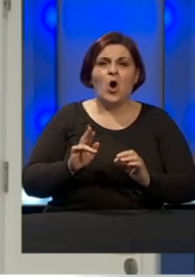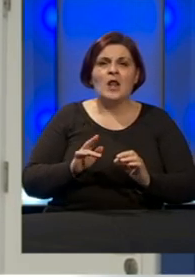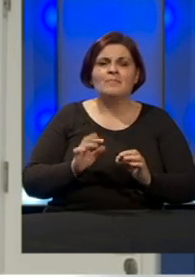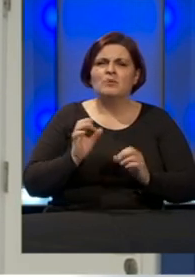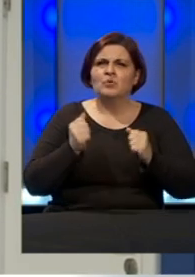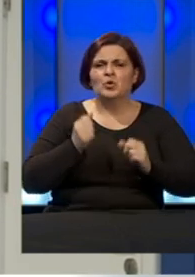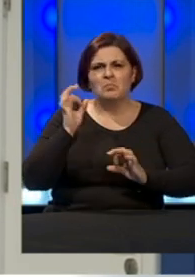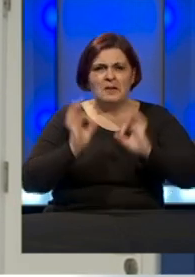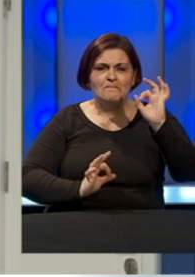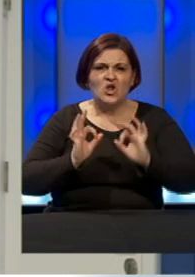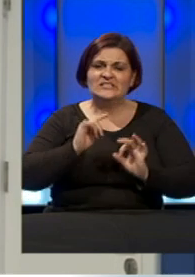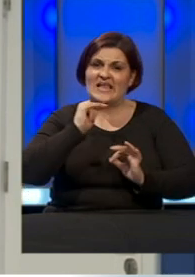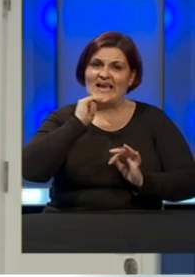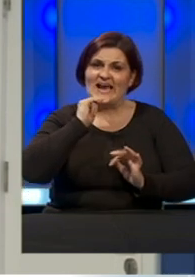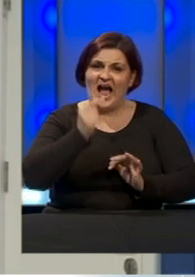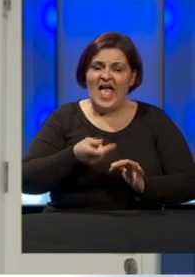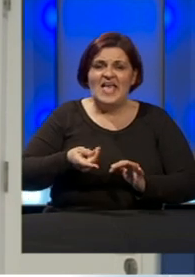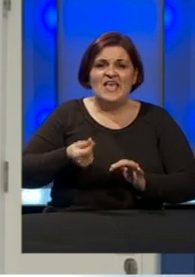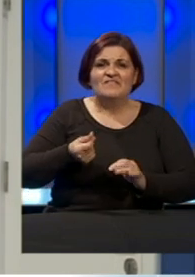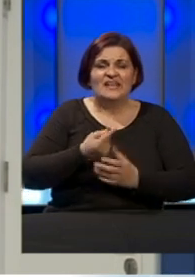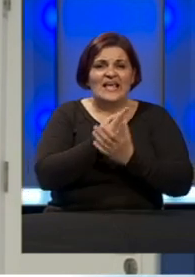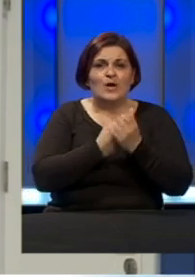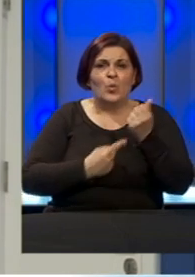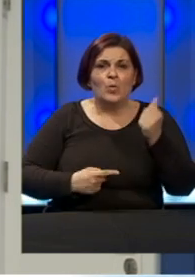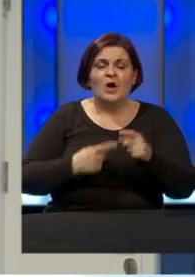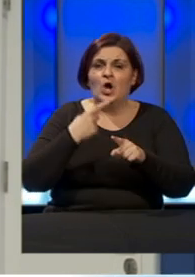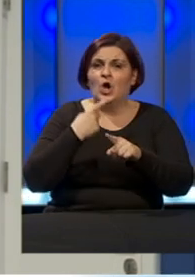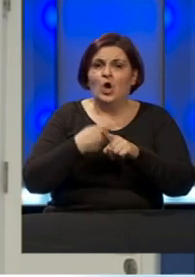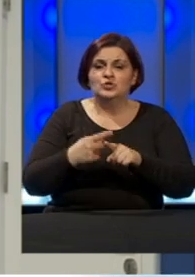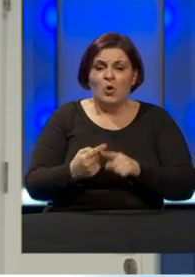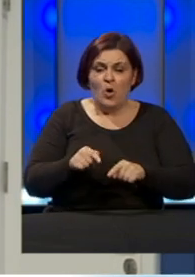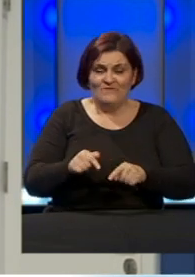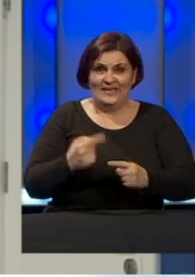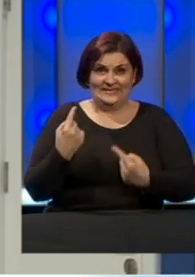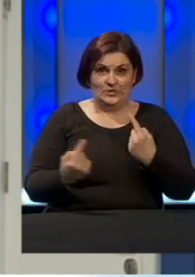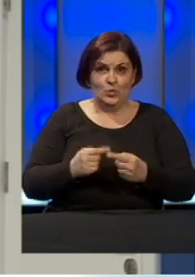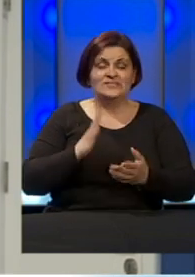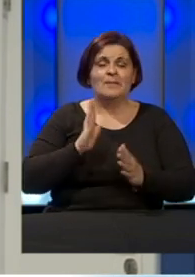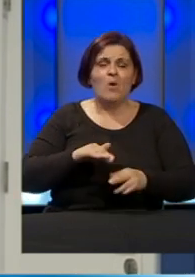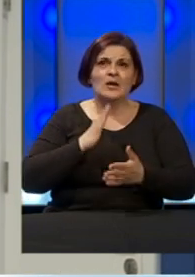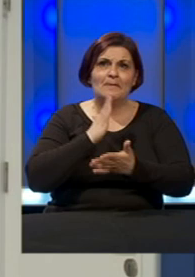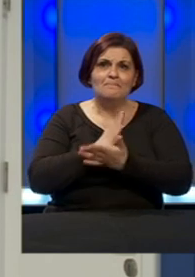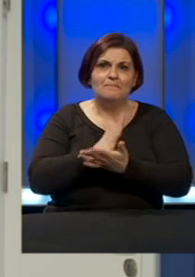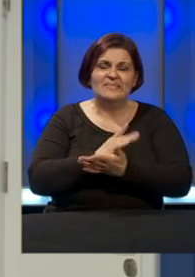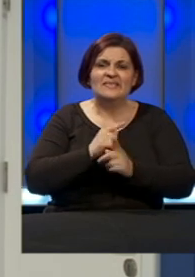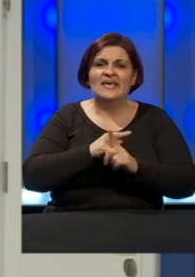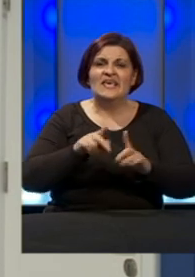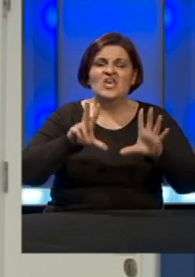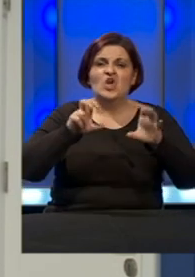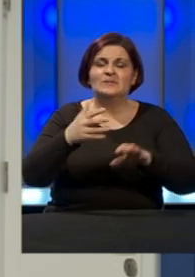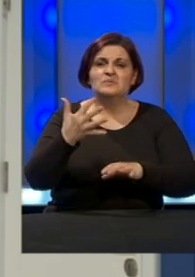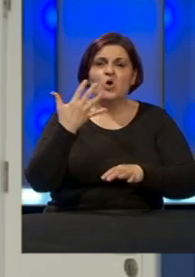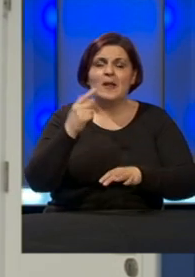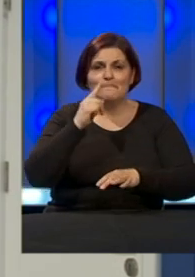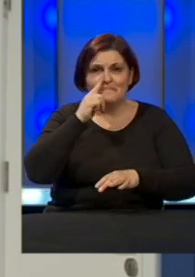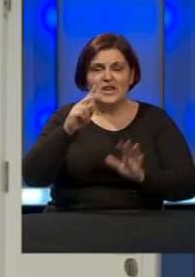procjene u ovom trenutku govore da bi finansijski gubici zbog novonastale situacije mogli da iznose i do 850